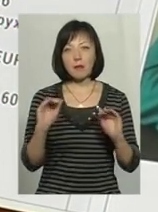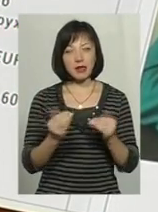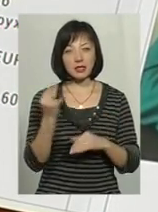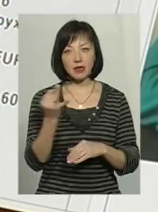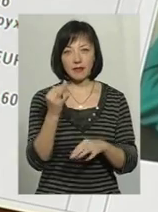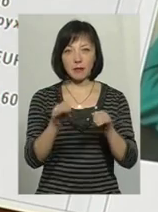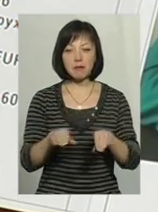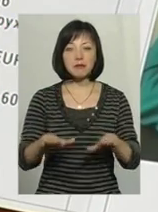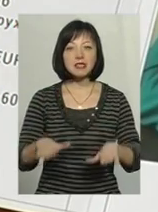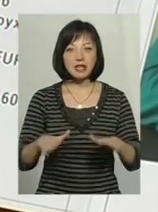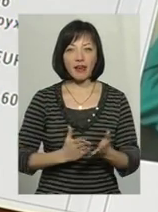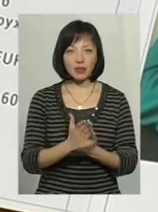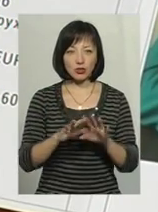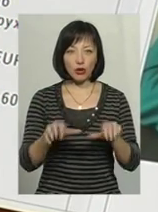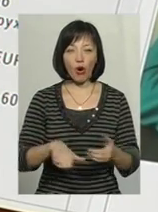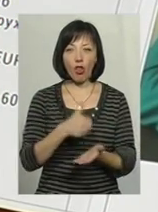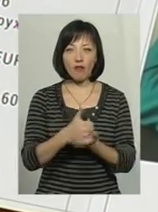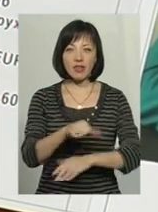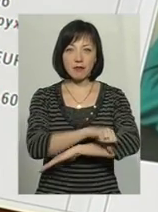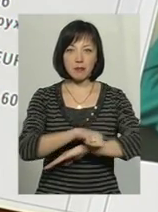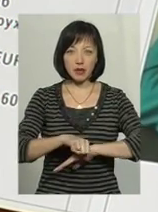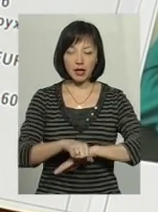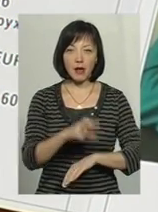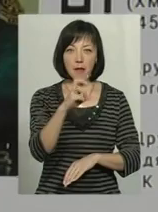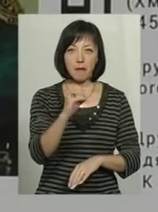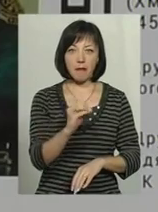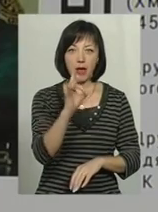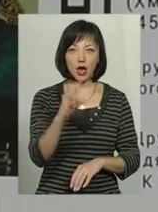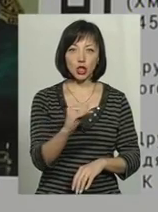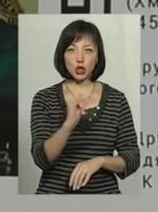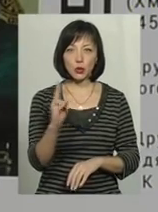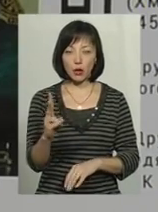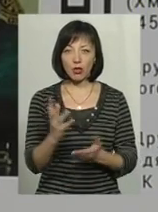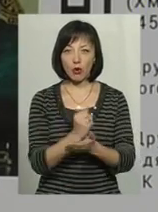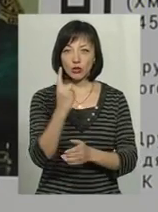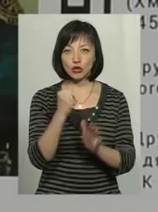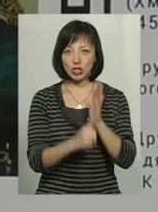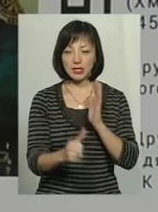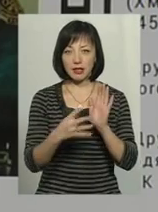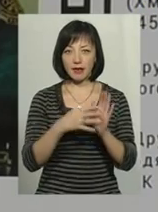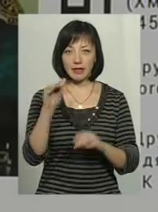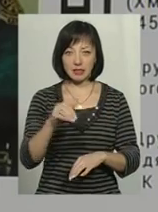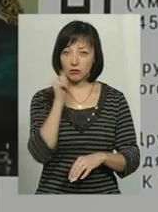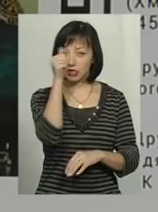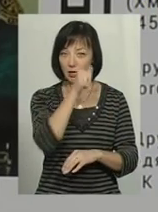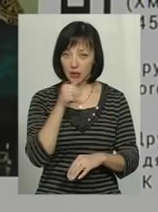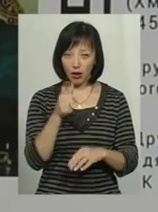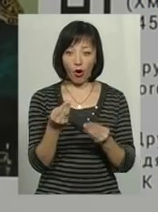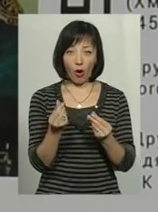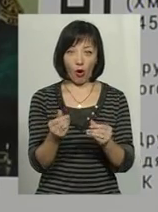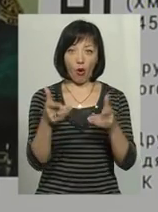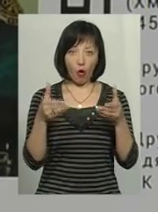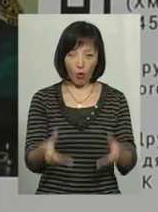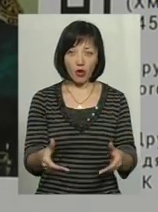деклараціях місцевих чиновників. Головний митник в області Іван Бережнюк при доходах за рік у 169 тисяч гривень, готівкою